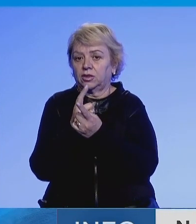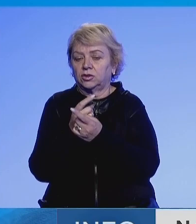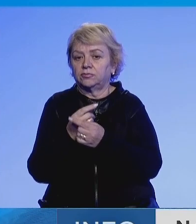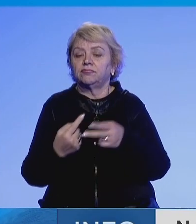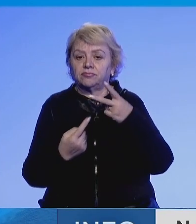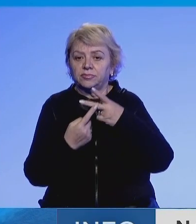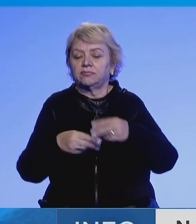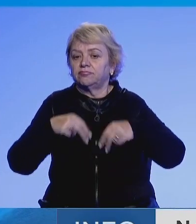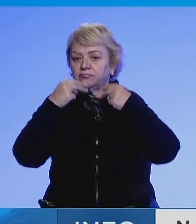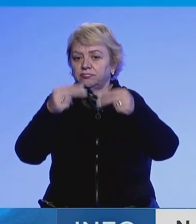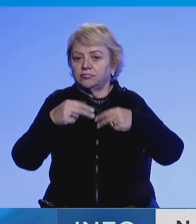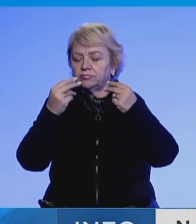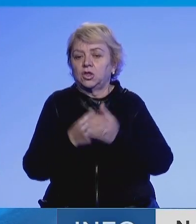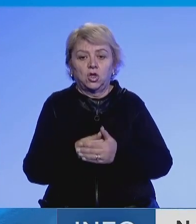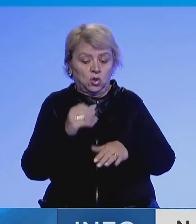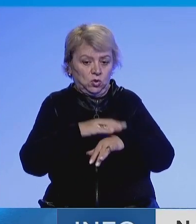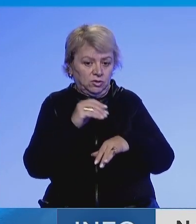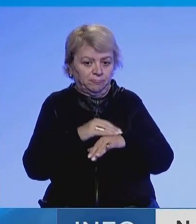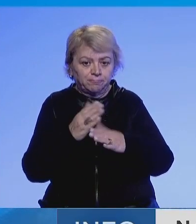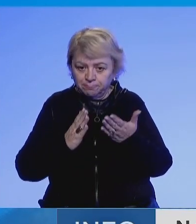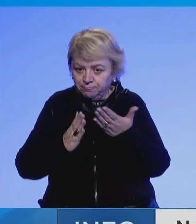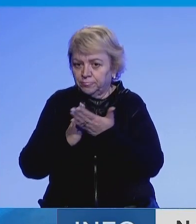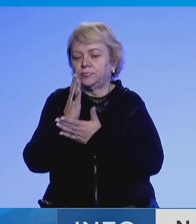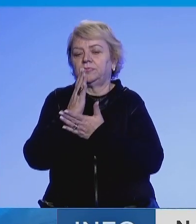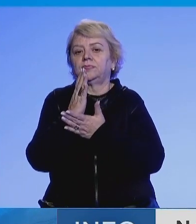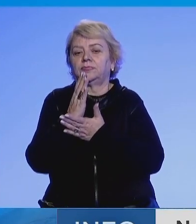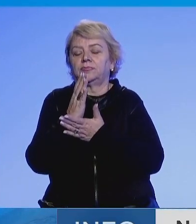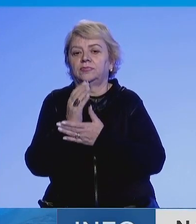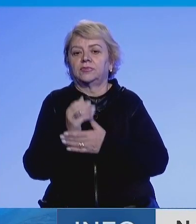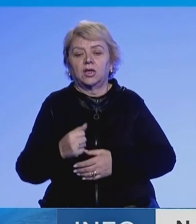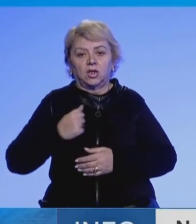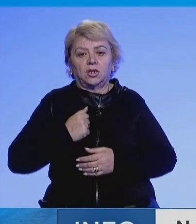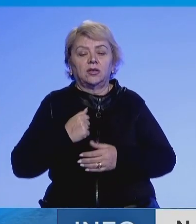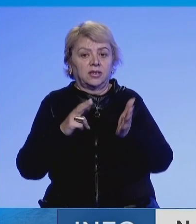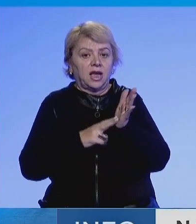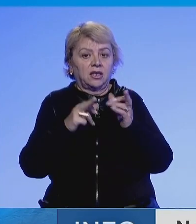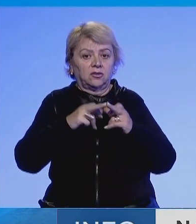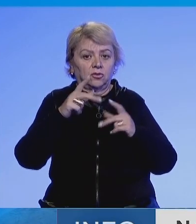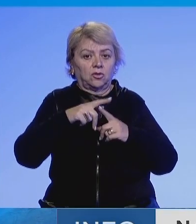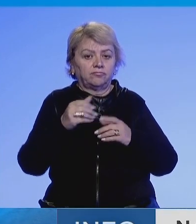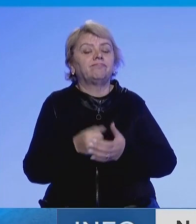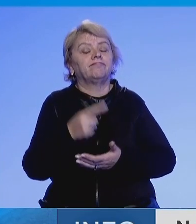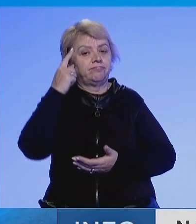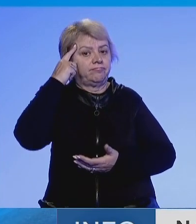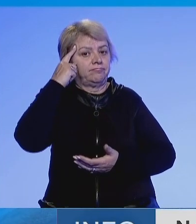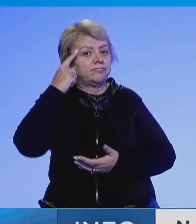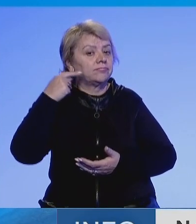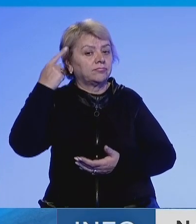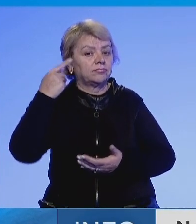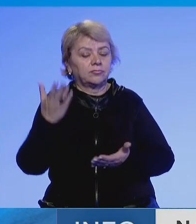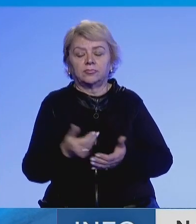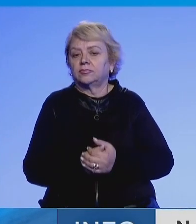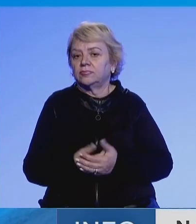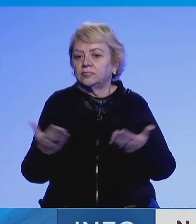për medje, Stoltenberg ta se kur Suedia po integrohet në strukturat politike dhe ushtaraket e Natos, është e pa imaginuash me që aleatët të mos